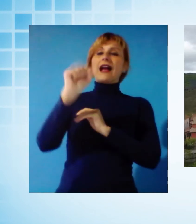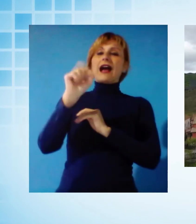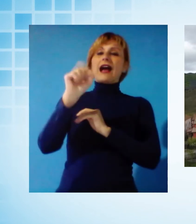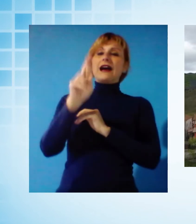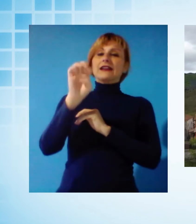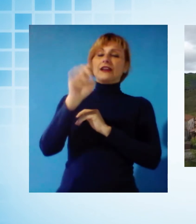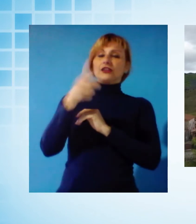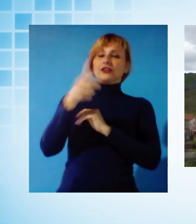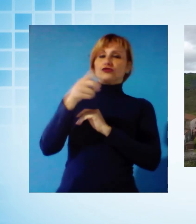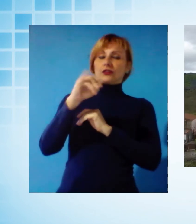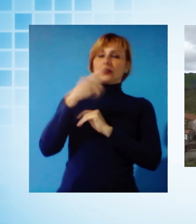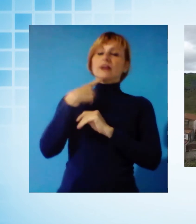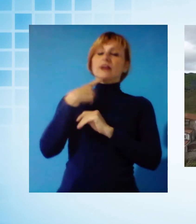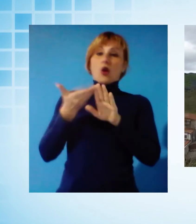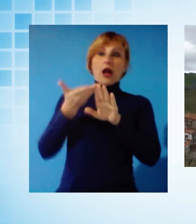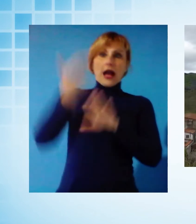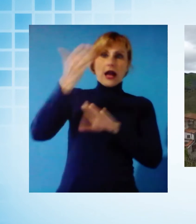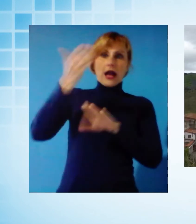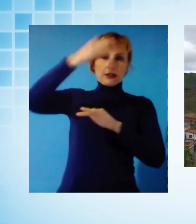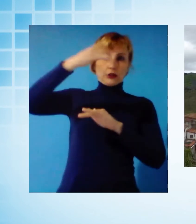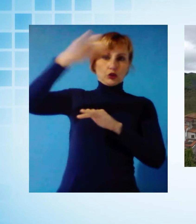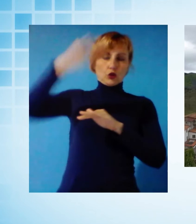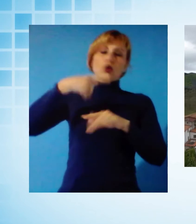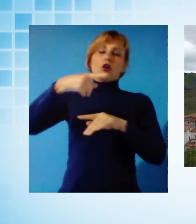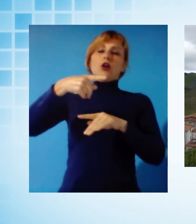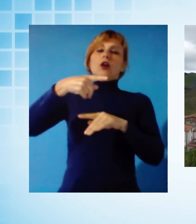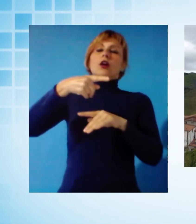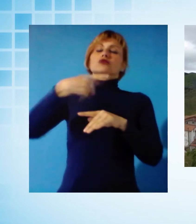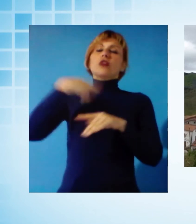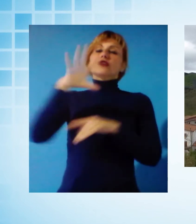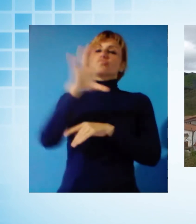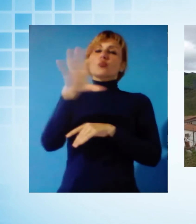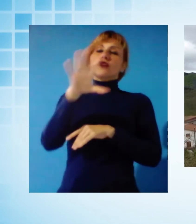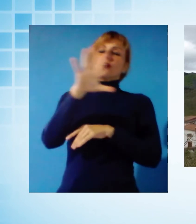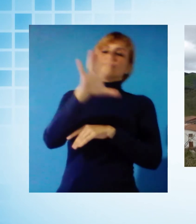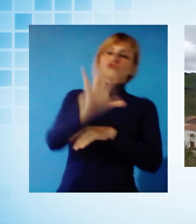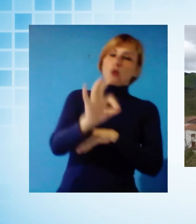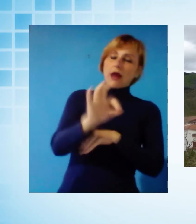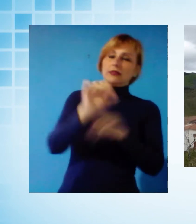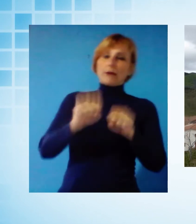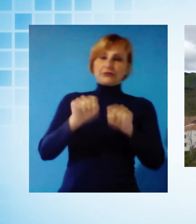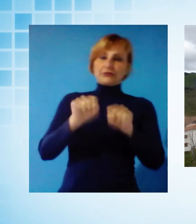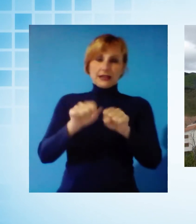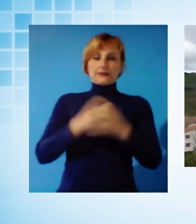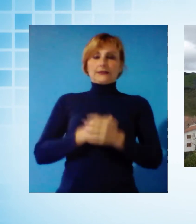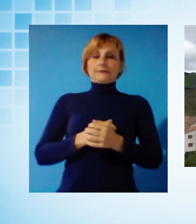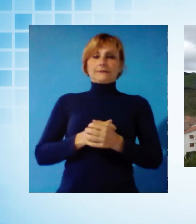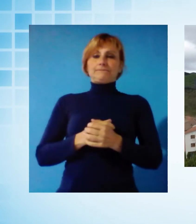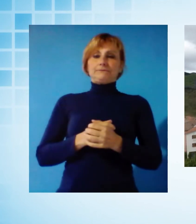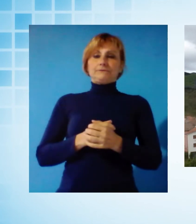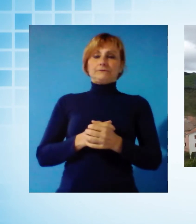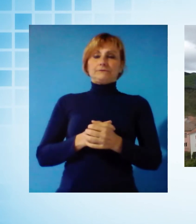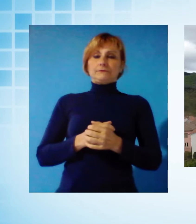situato alla maggiore altitudine dell'intera Toscana e che vanta 550 abitanti. Siamo stati fortunati eppure